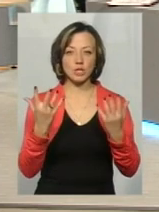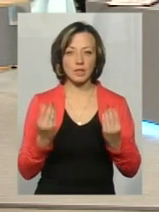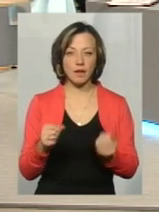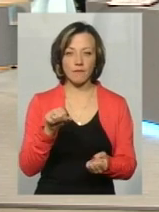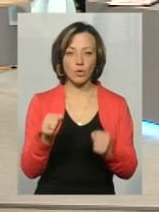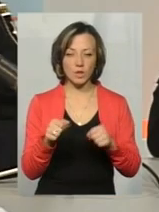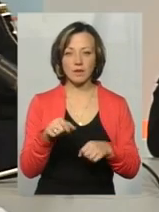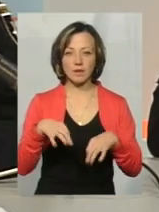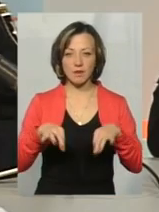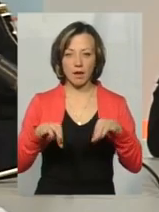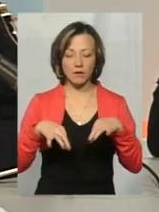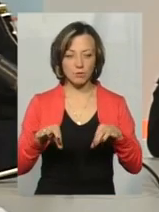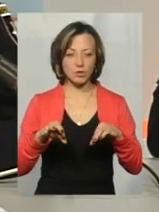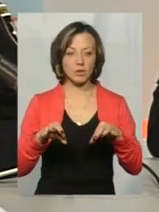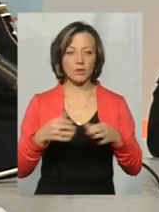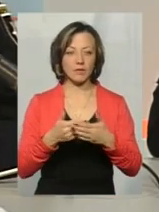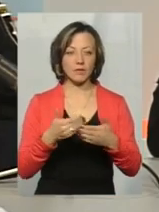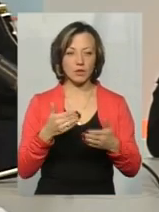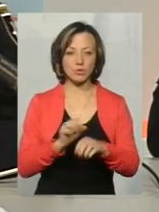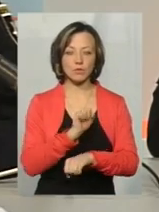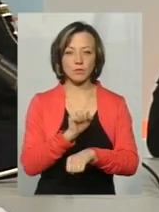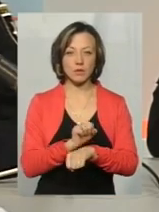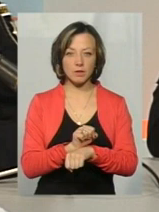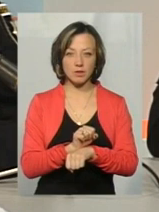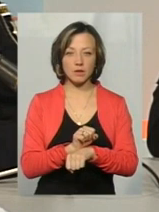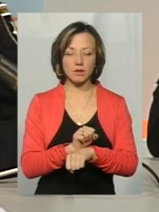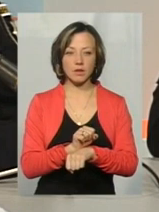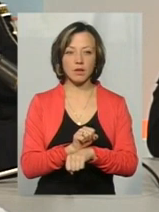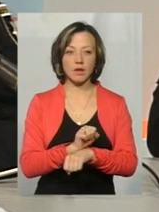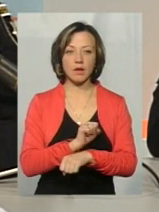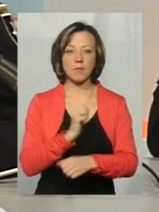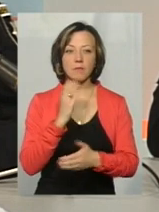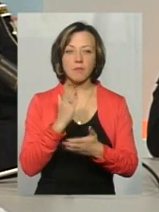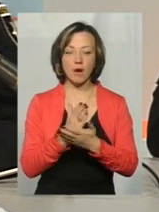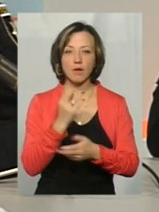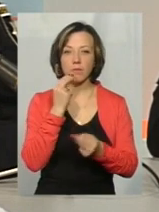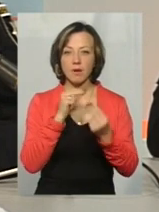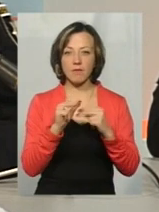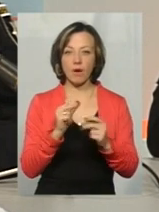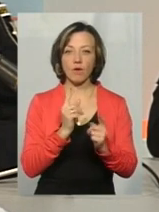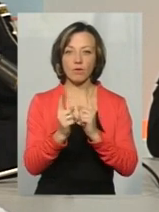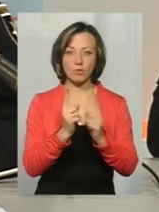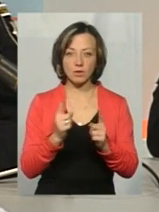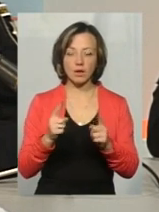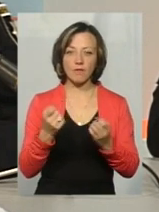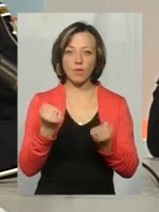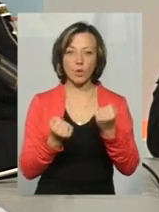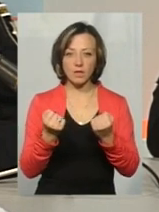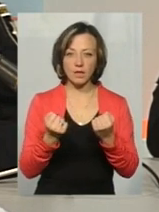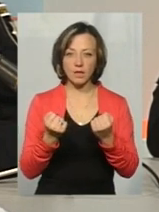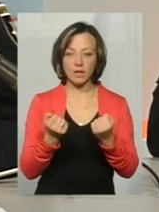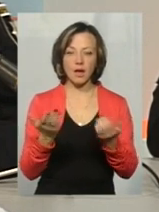транспортних засобів, які відліжджають від зупинок громадського транспорту, вони мають перевагу в русі. Тобто водії, які рухаються